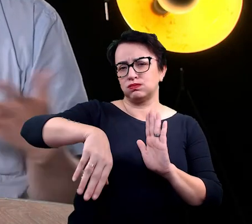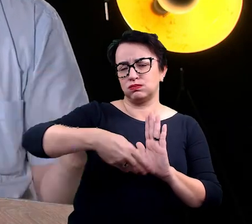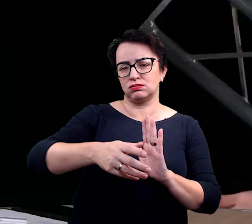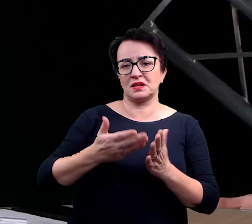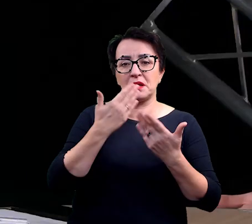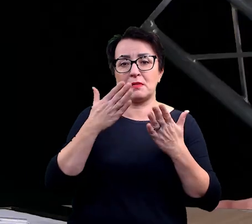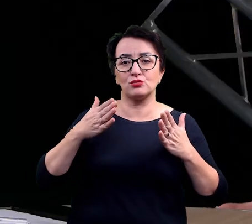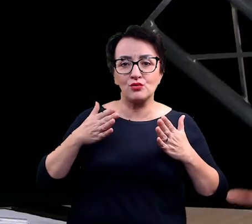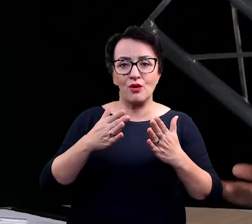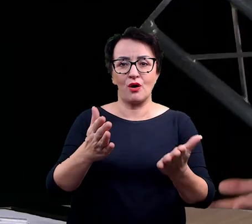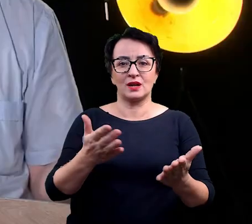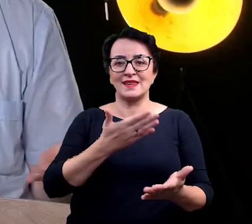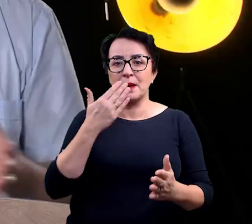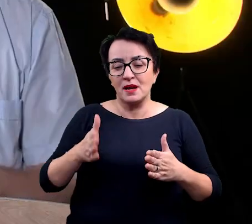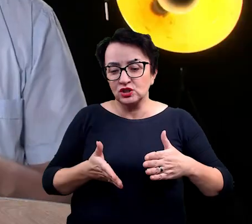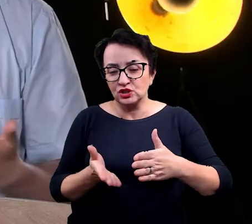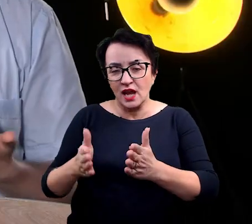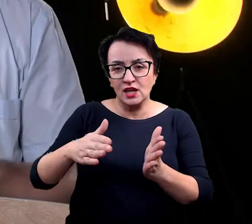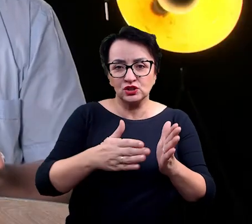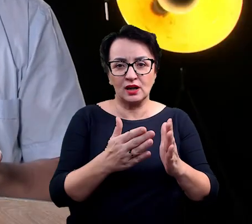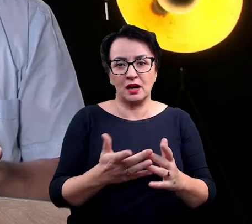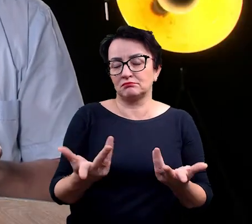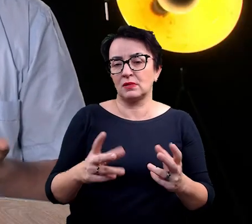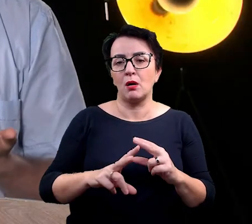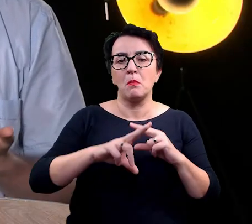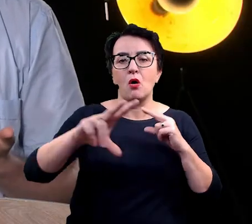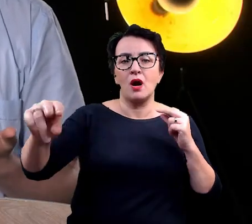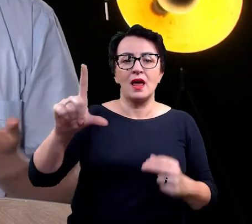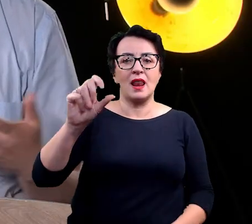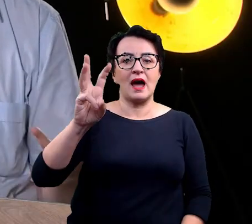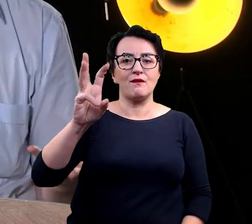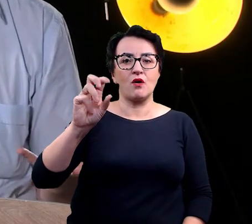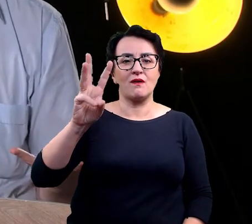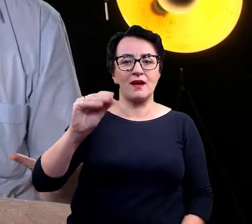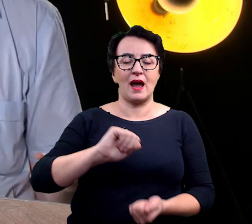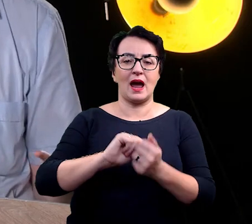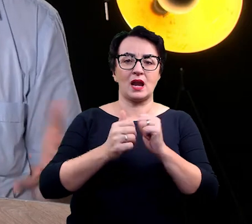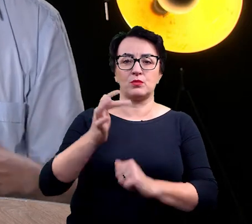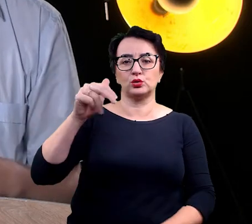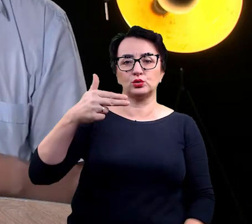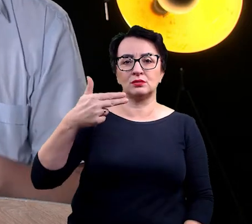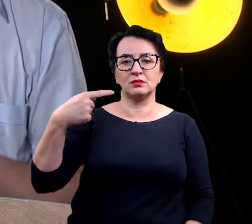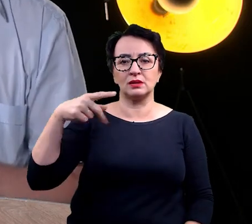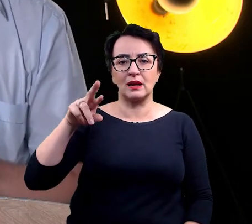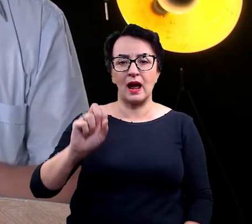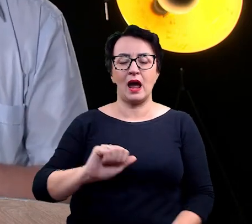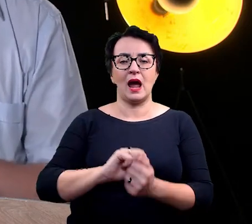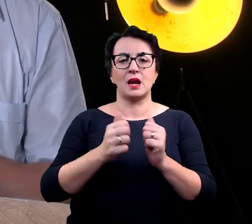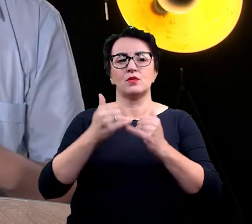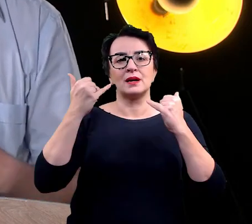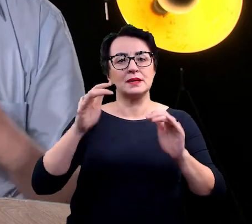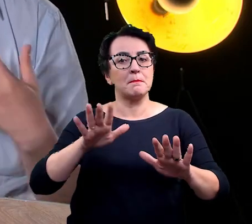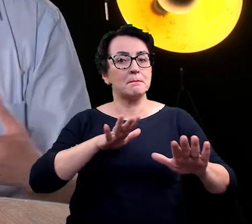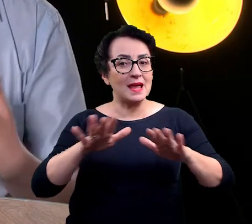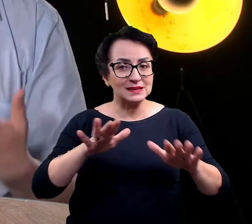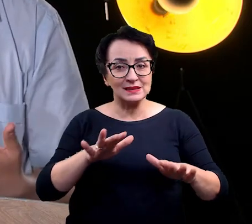Nie ma ścieżki. Nie ma ścieżki, jest sobie pole lawowe, może być tundra albo inne miejsca raczej nie stworzone do chodzenia. Także